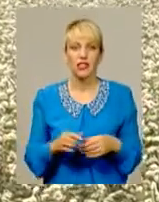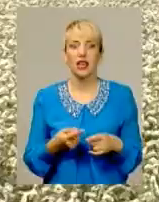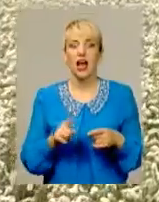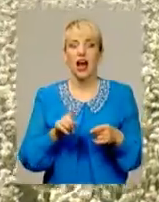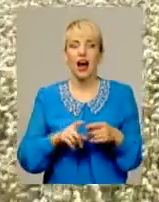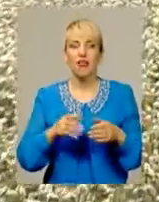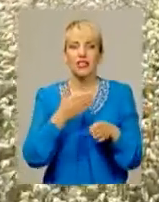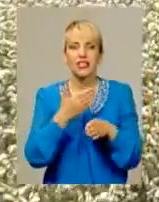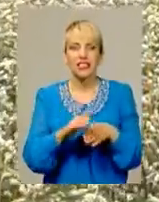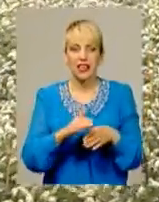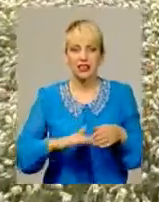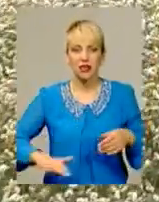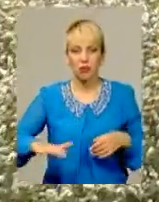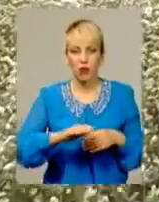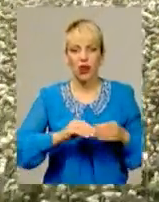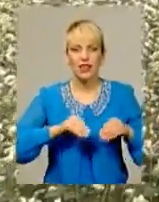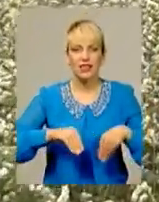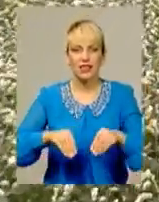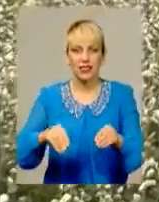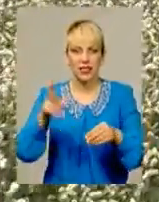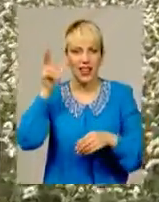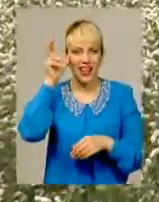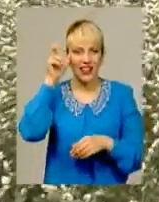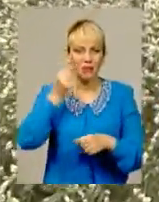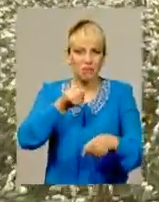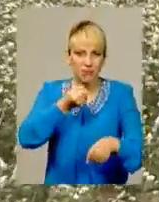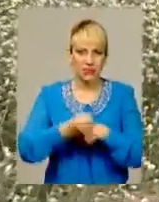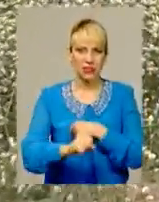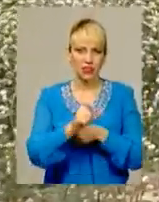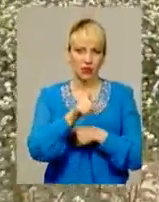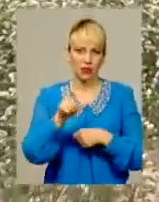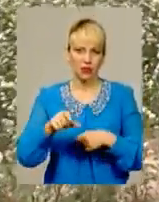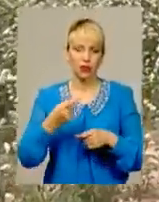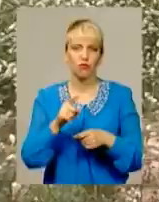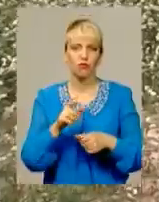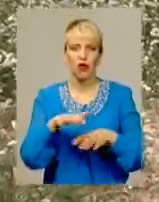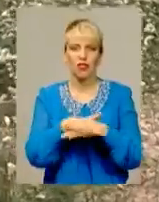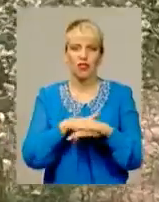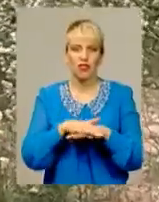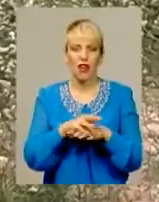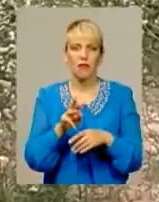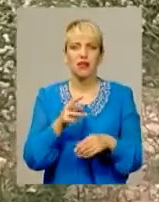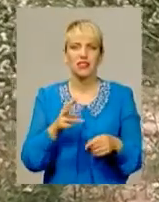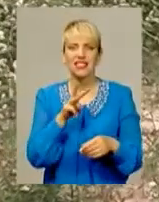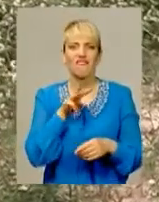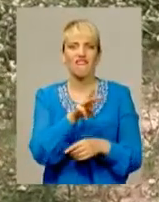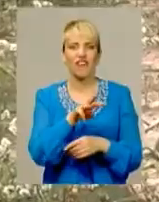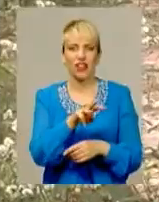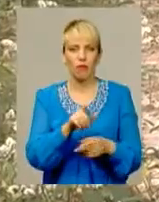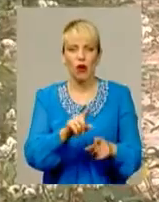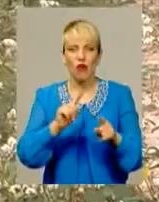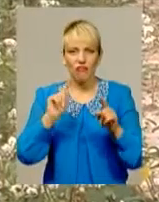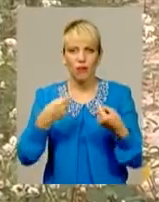цей шмат поля орендарі засіяли гречкою. Люди кажуть примусово, бо натовп із вилами вимагав пояснень від працівників підприємства,